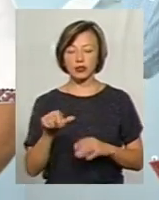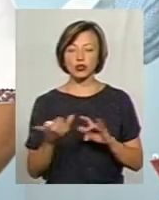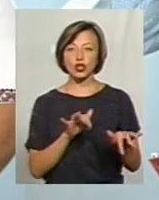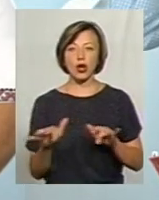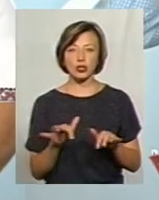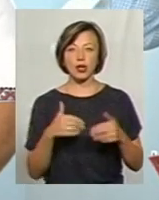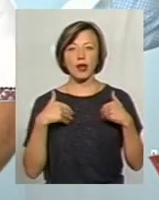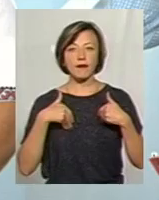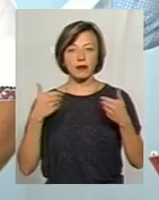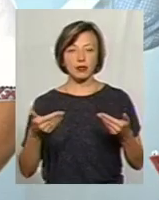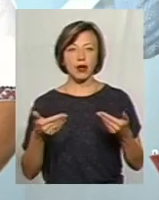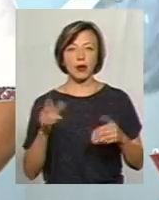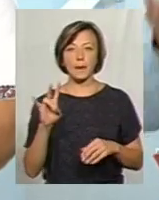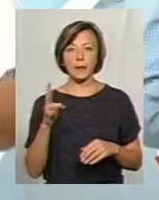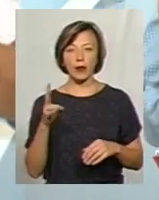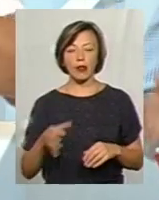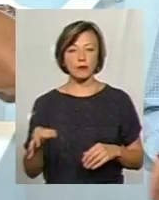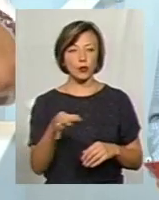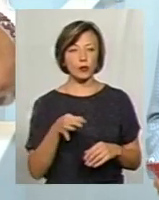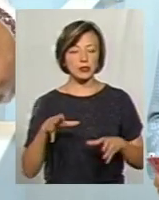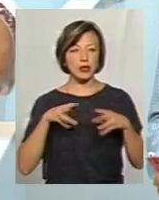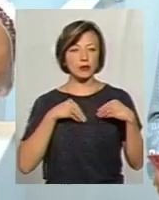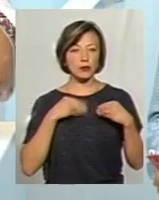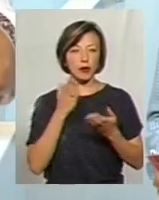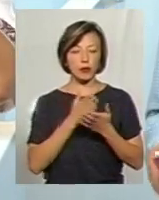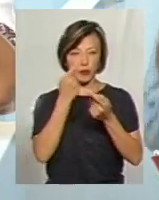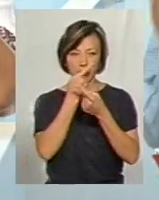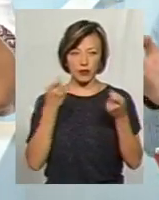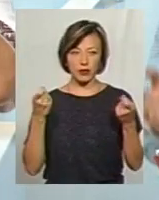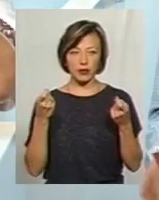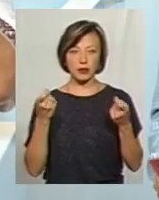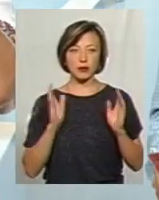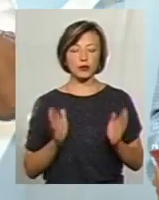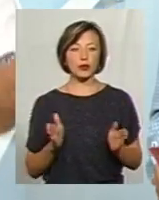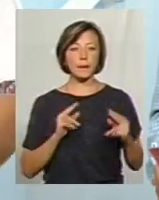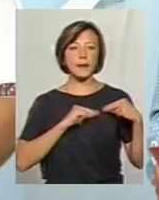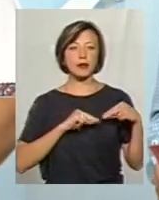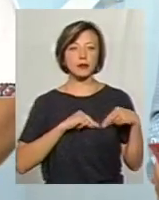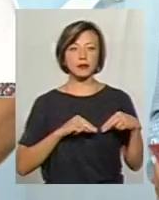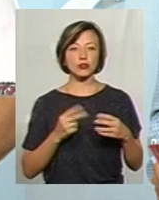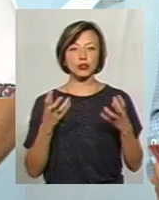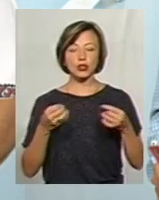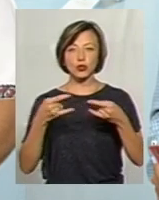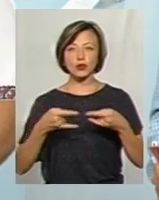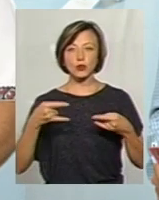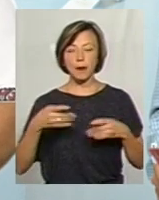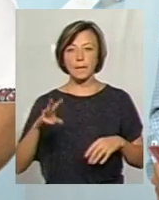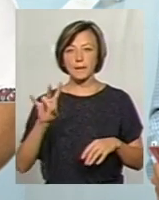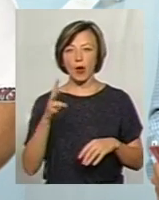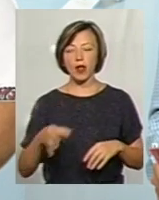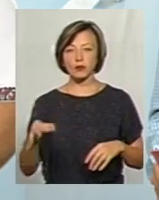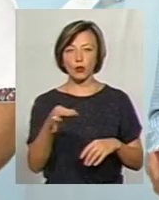Я вітаю Миколаївщину. Сьогодні разом з нами в прямому ефірі працююча студія в Миколаївській області.